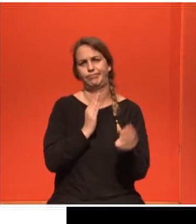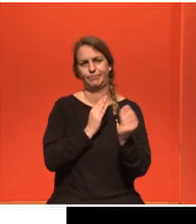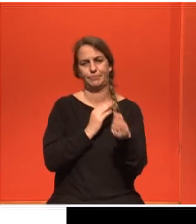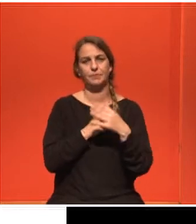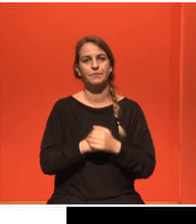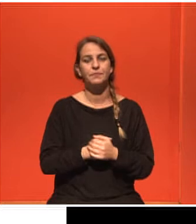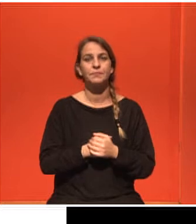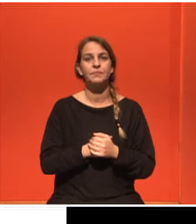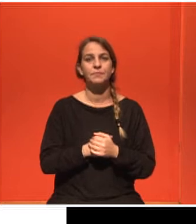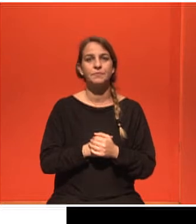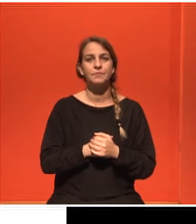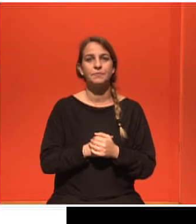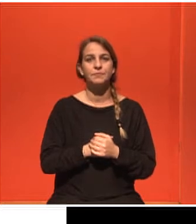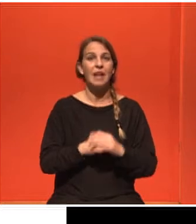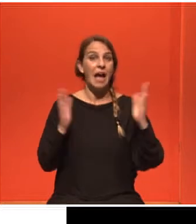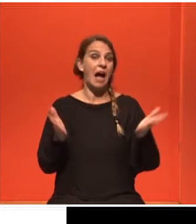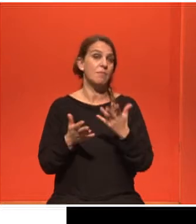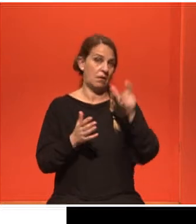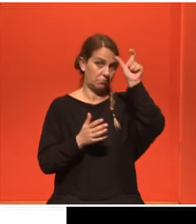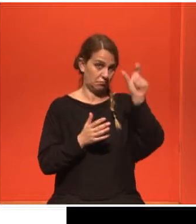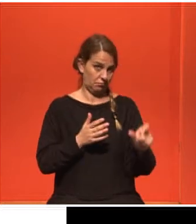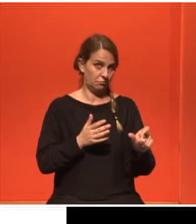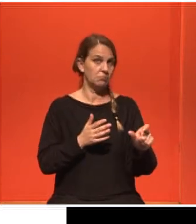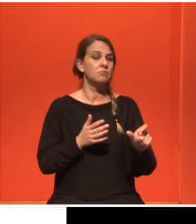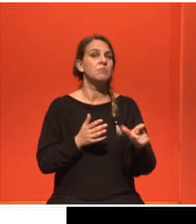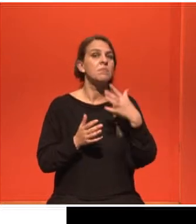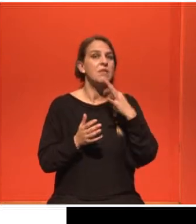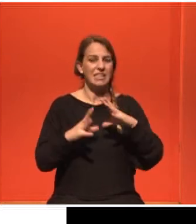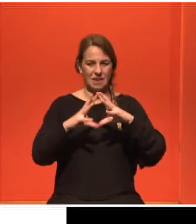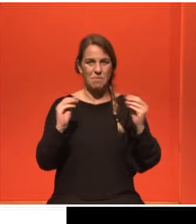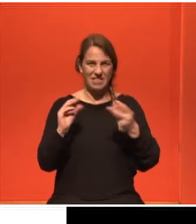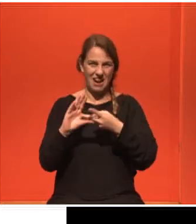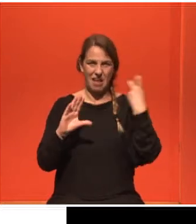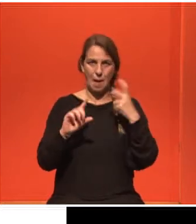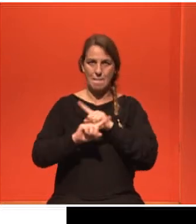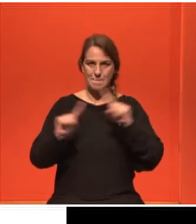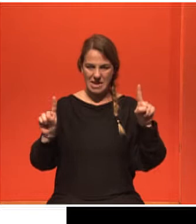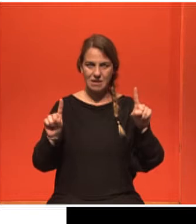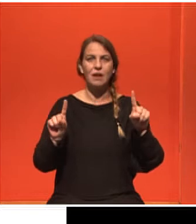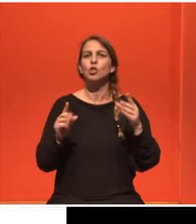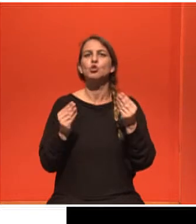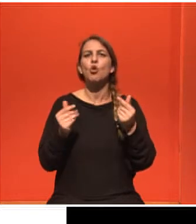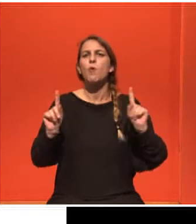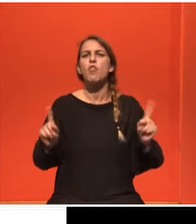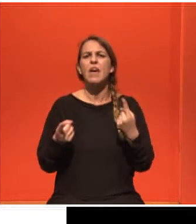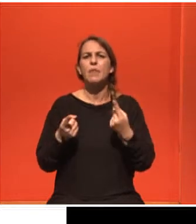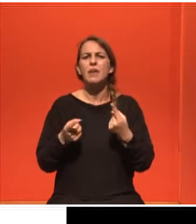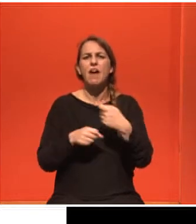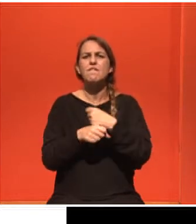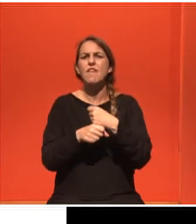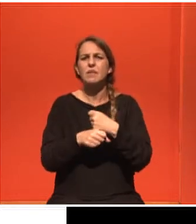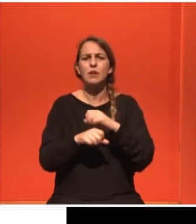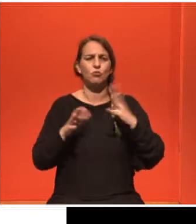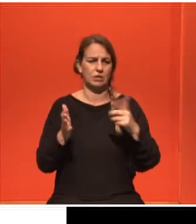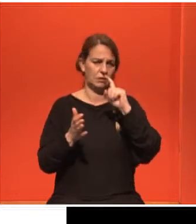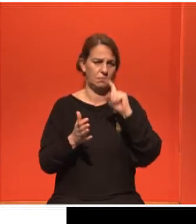προτείνουμε συντηρητική αντιμετώπιση και να μην εξαιρεθεί το όργανο που πάσχει είναι να έχουμε ένα καλά διαφοροποιημένο καρκίνωμα, δηλαδή